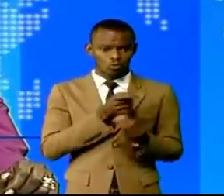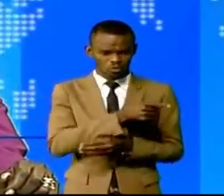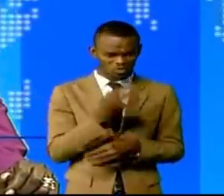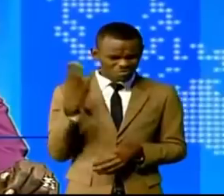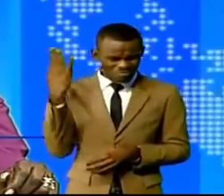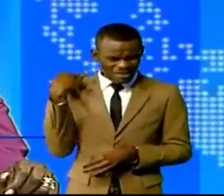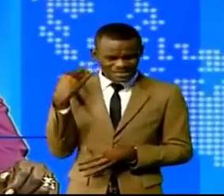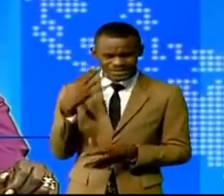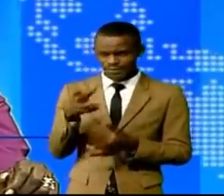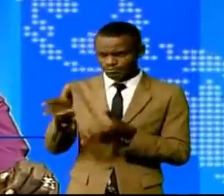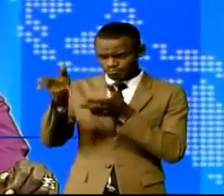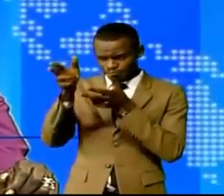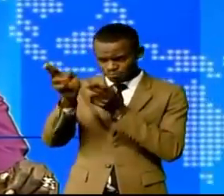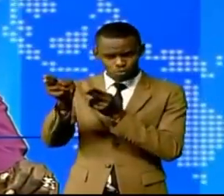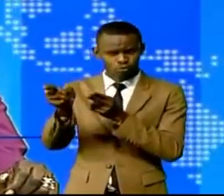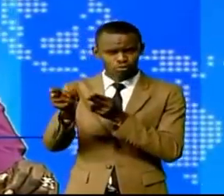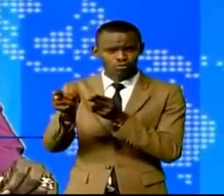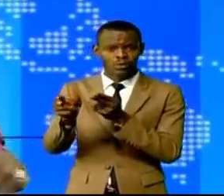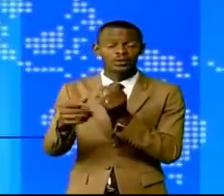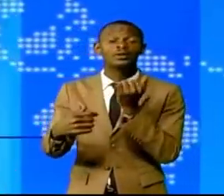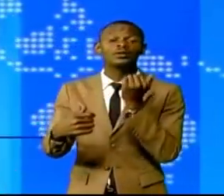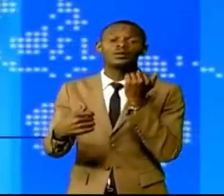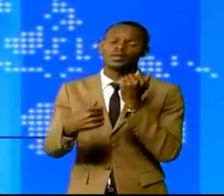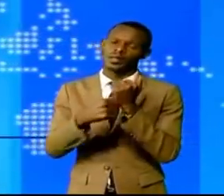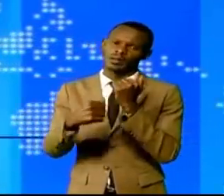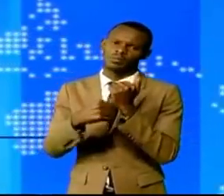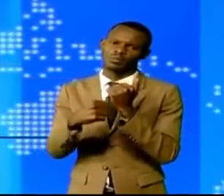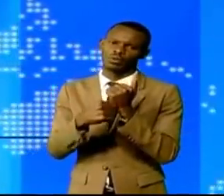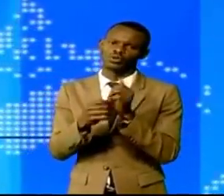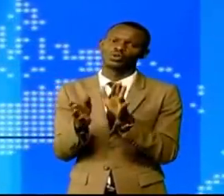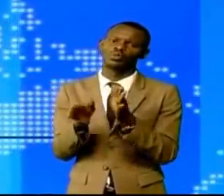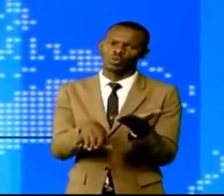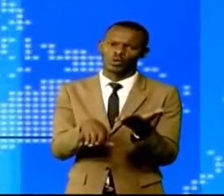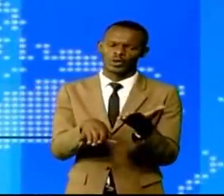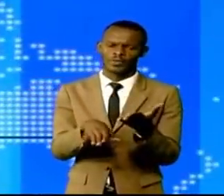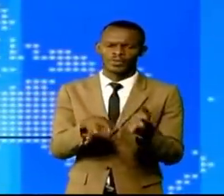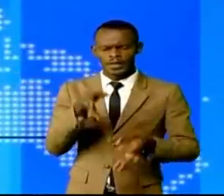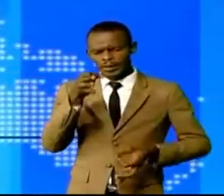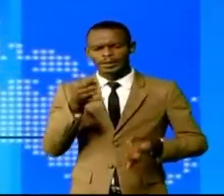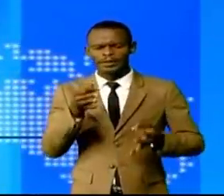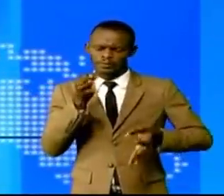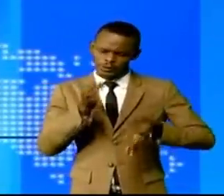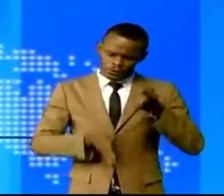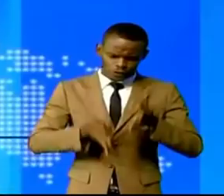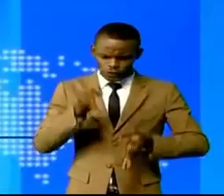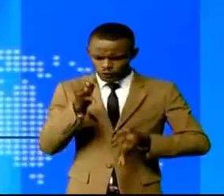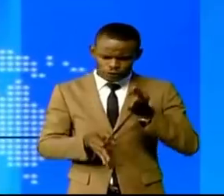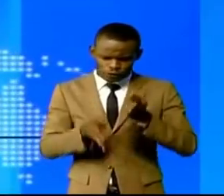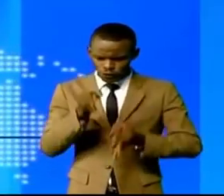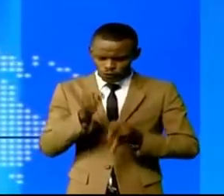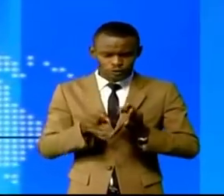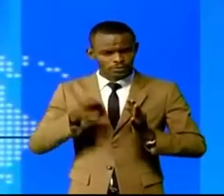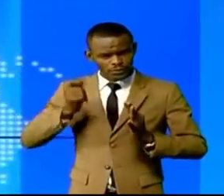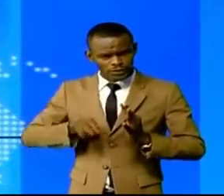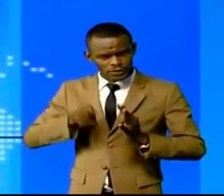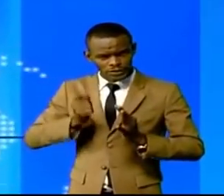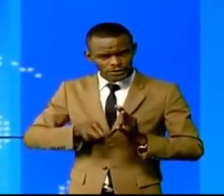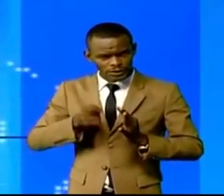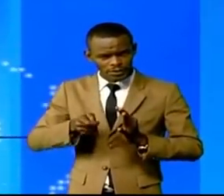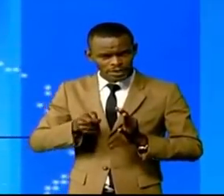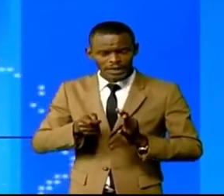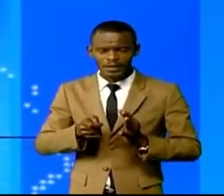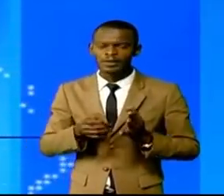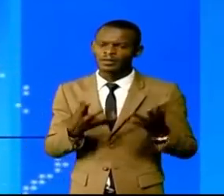causant plutôt ainsi sa mort après le verdict rendu il y a quelques semaines le corps a finalement été inhumé ce